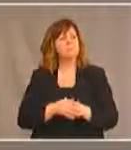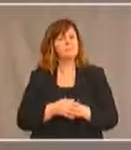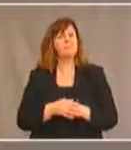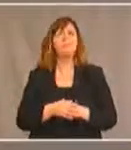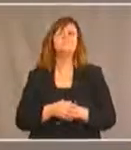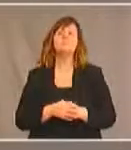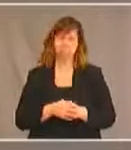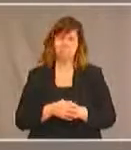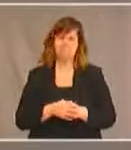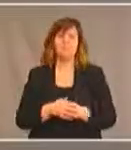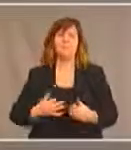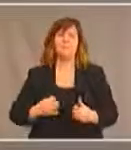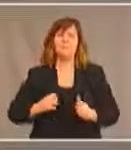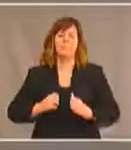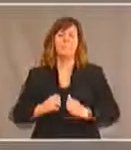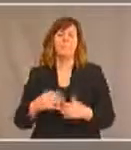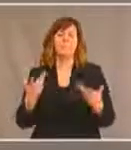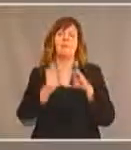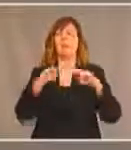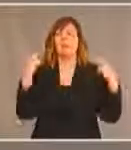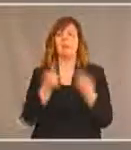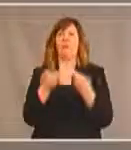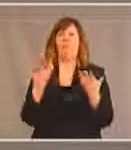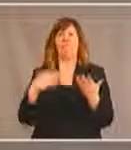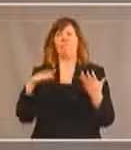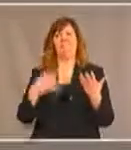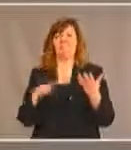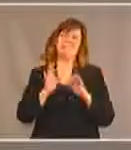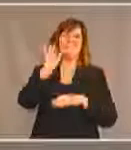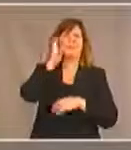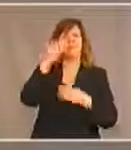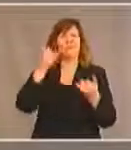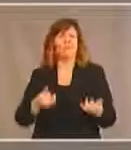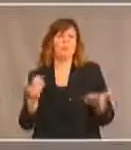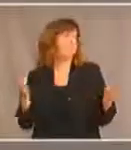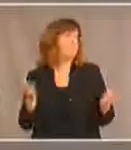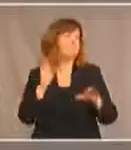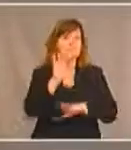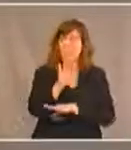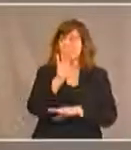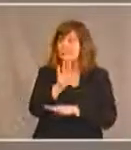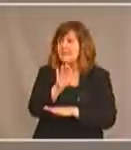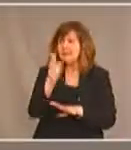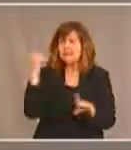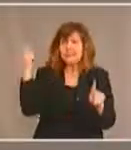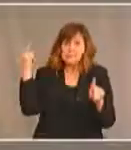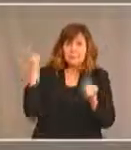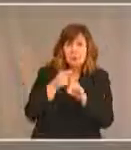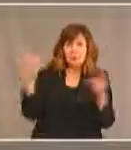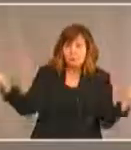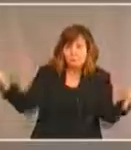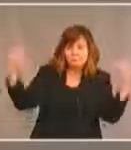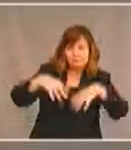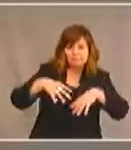pour cette occasion historique. Alors, nous sommes ici cet après-midi pour commencer ce processus d